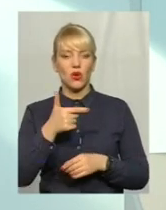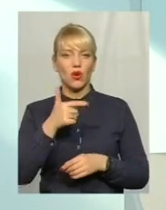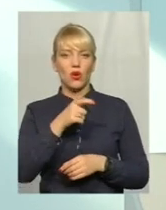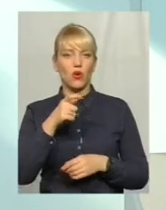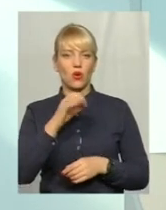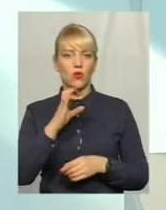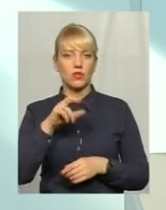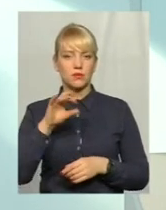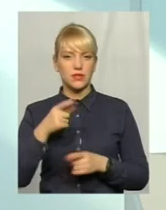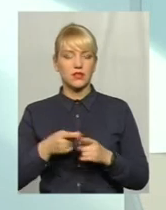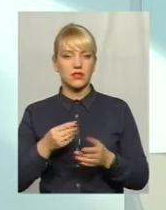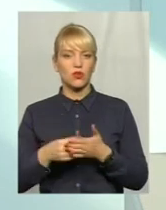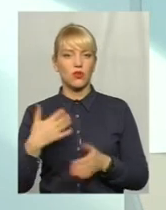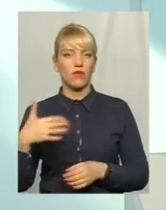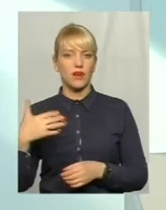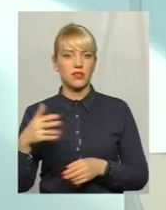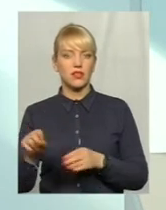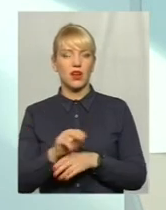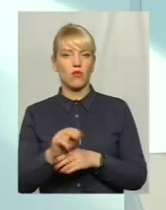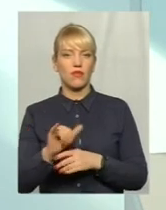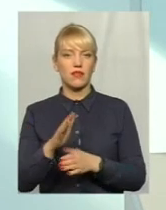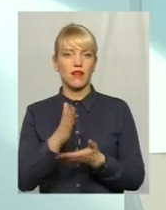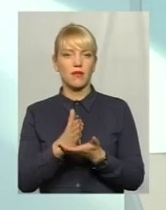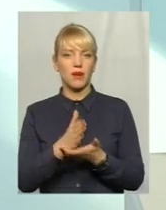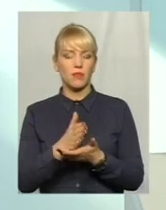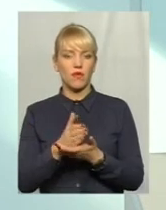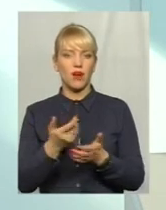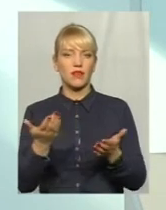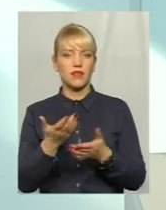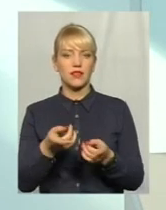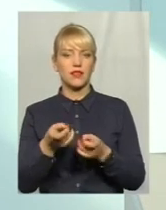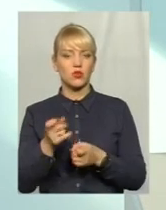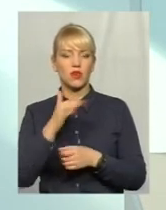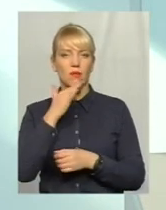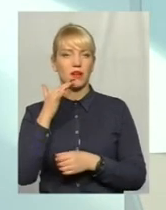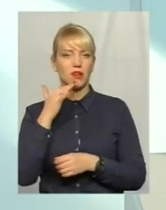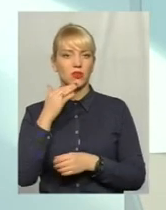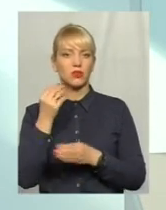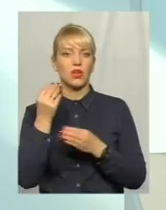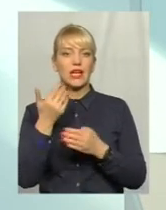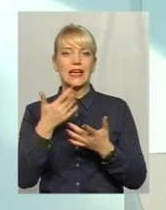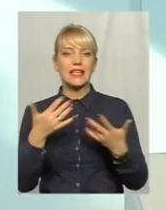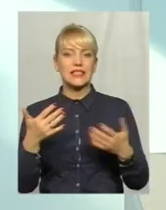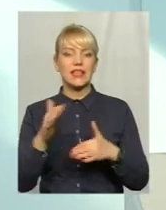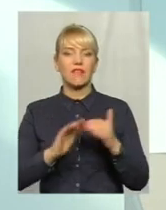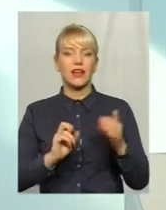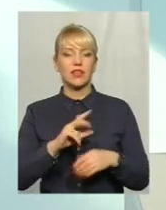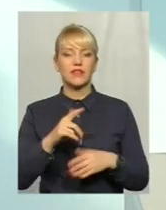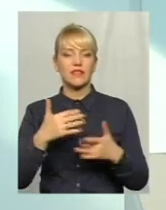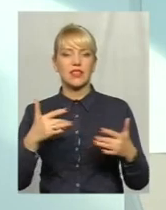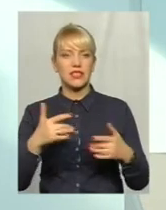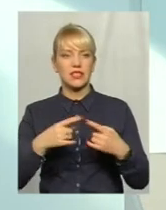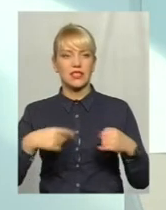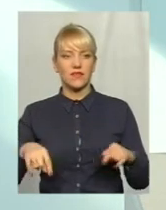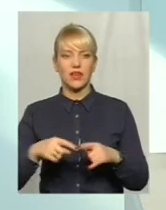таке дороговартісне і лікування, і перебування, яке залучає і багато різних фахівців в різних сфер, тобто це не